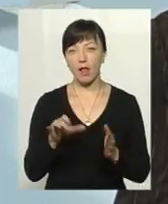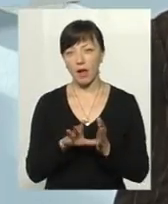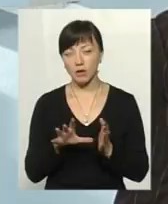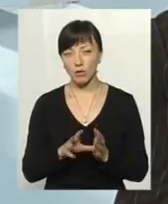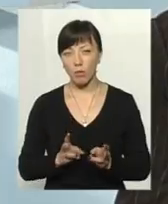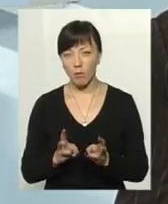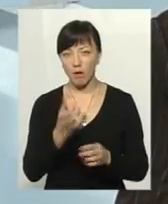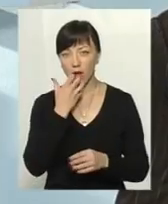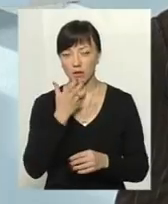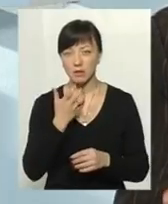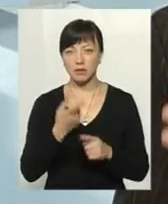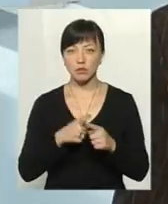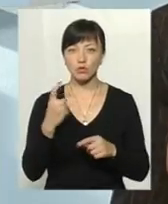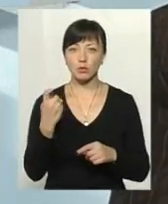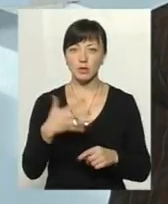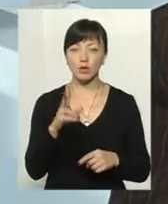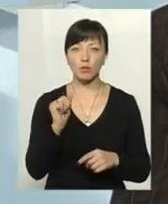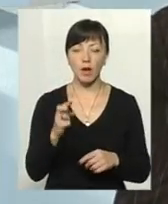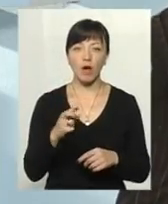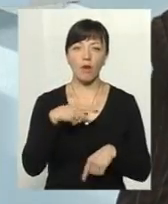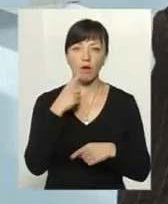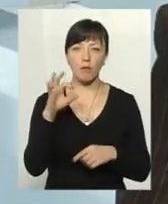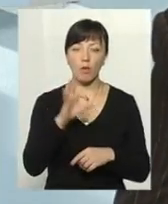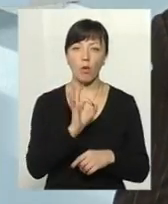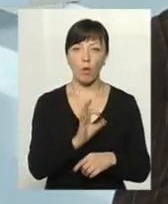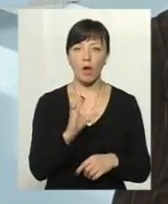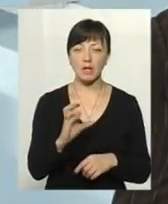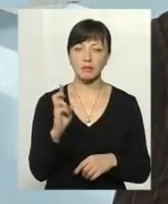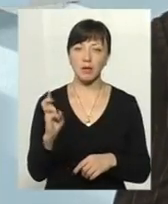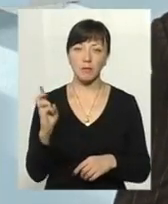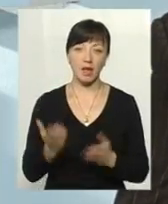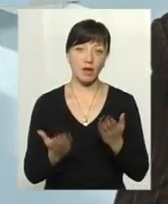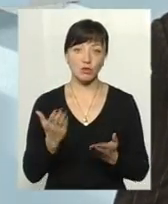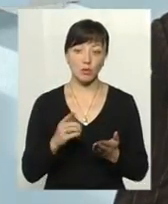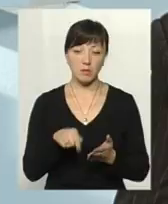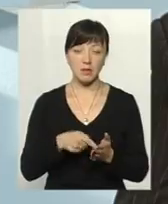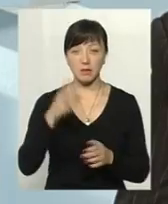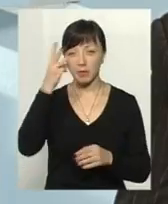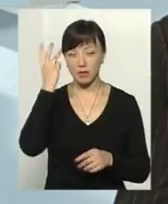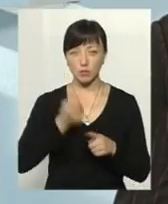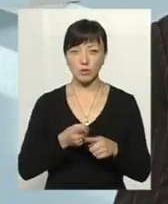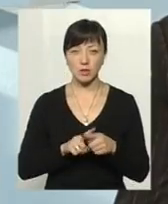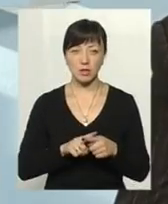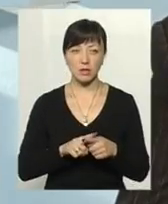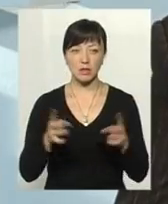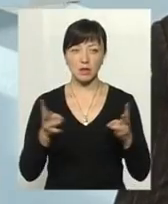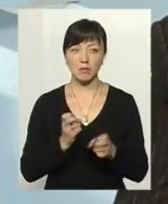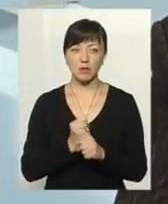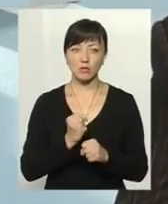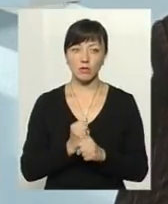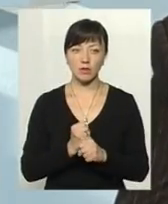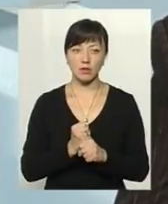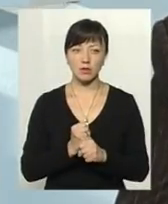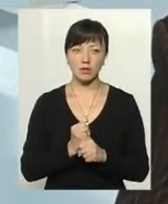електроопалення тут у 150 кубометрів. Тут мова йдеться за ОСББ. Ну тут, якщо це по місту Хмельницькому, то це треба працювати,